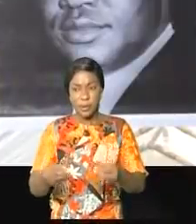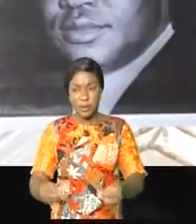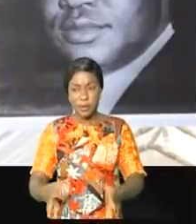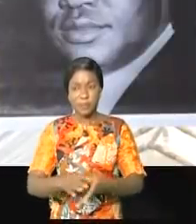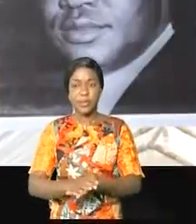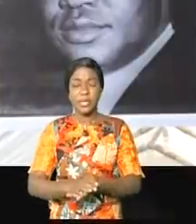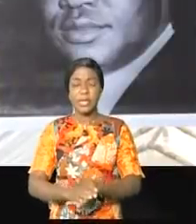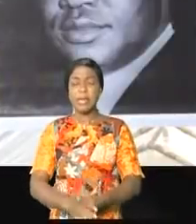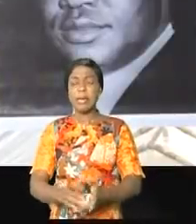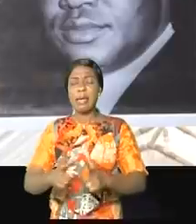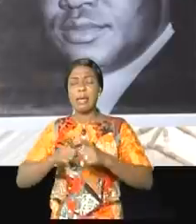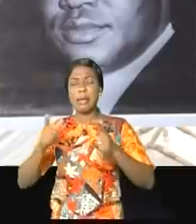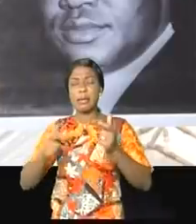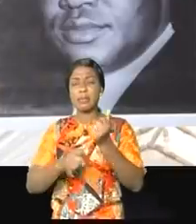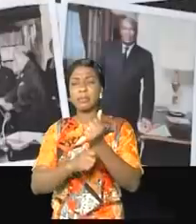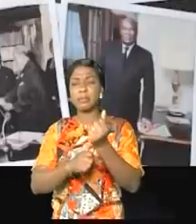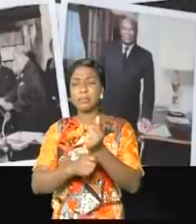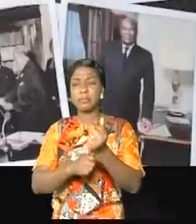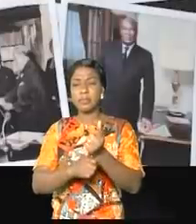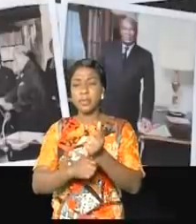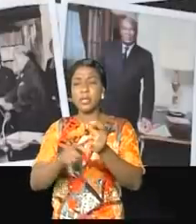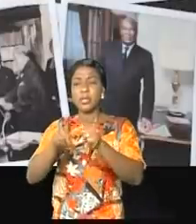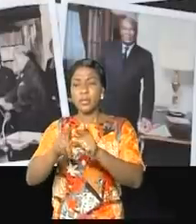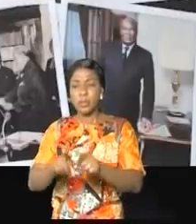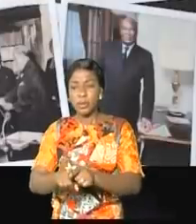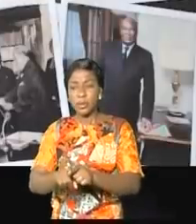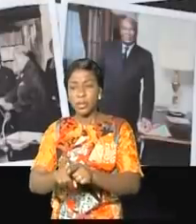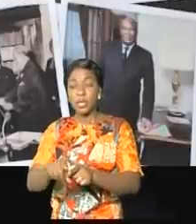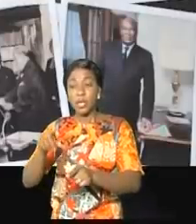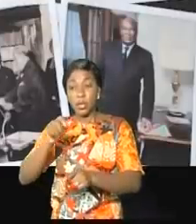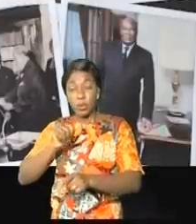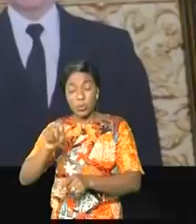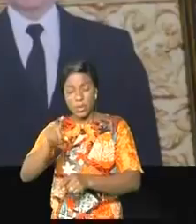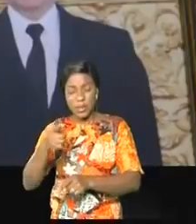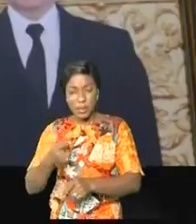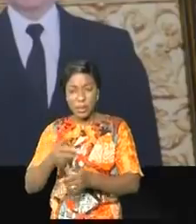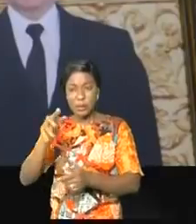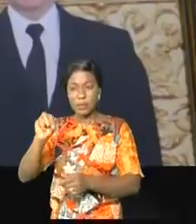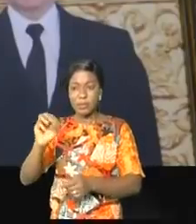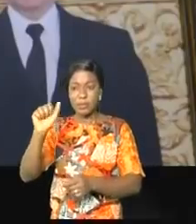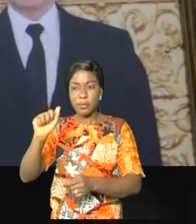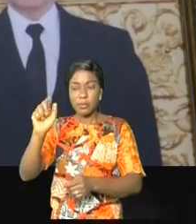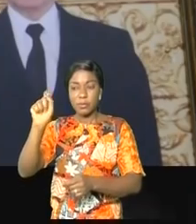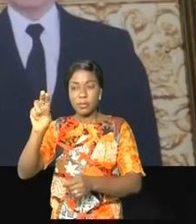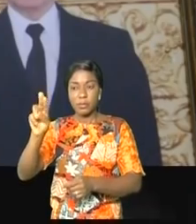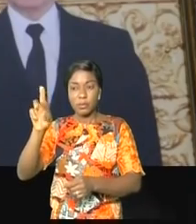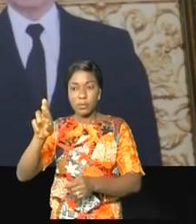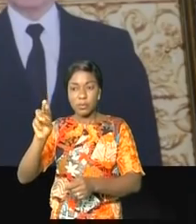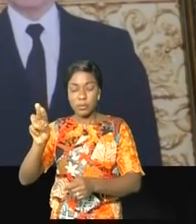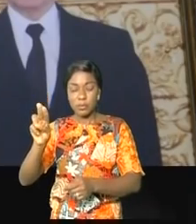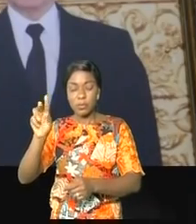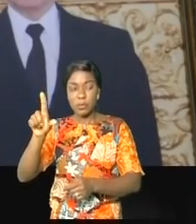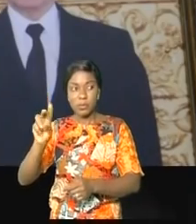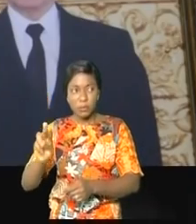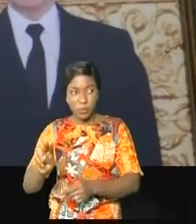étrangères. L'ambassadeur extraordinaire et plénipotentiaire Valentin Matungoun Kuman Tavoun, décédé à Kinshasa le 17